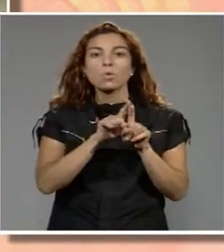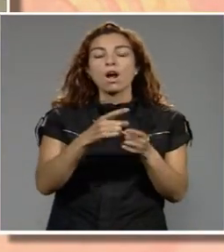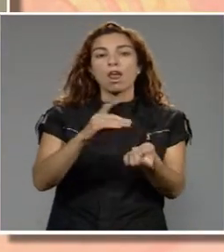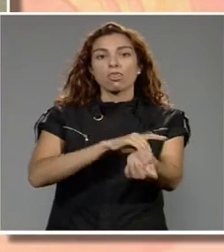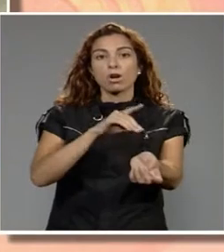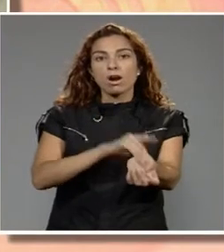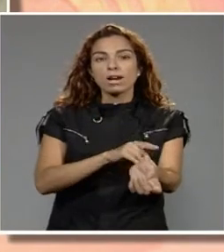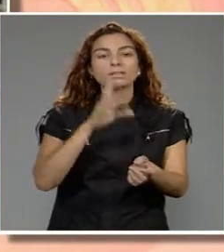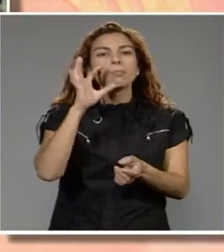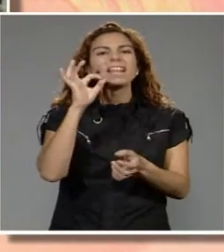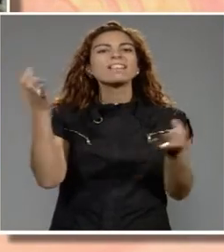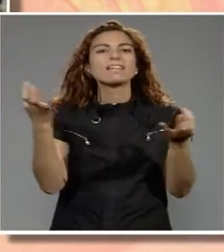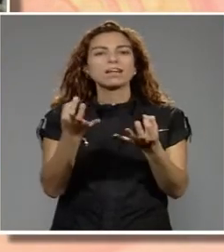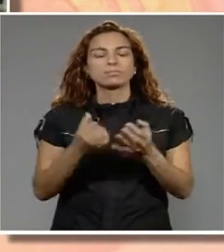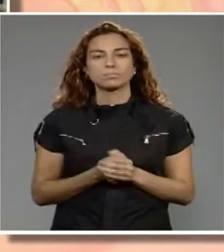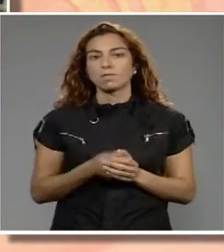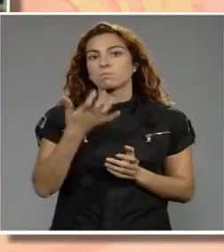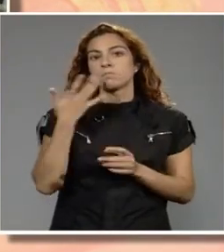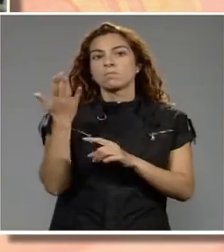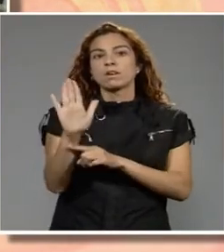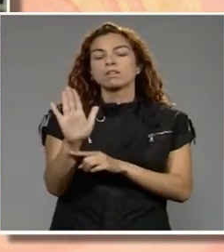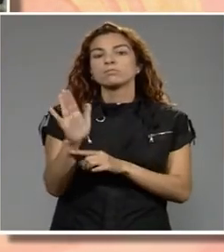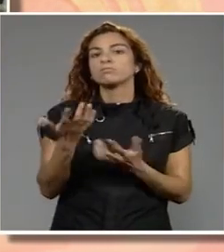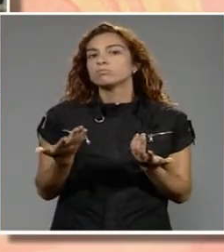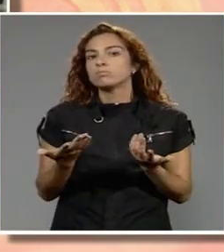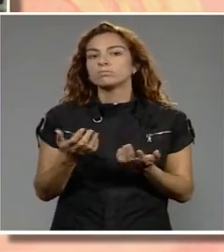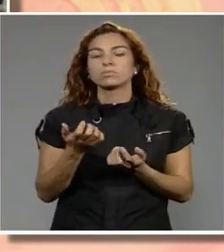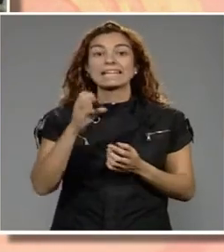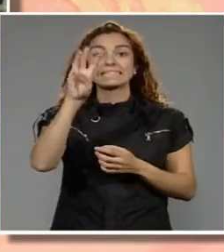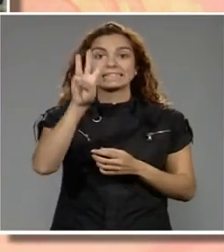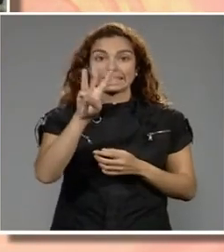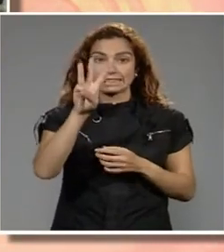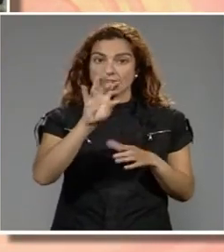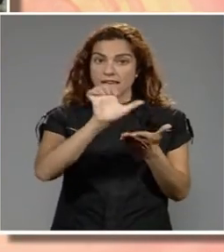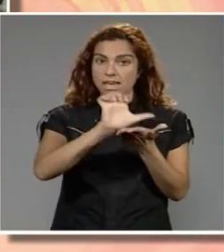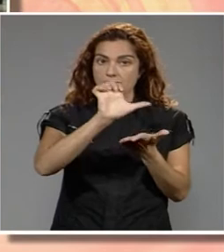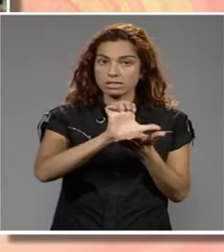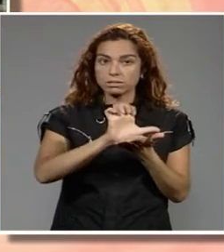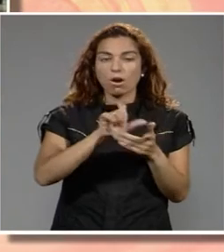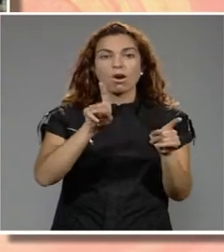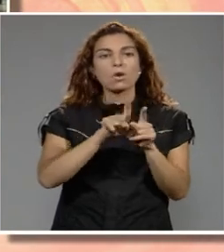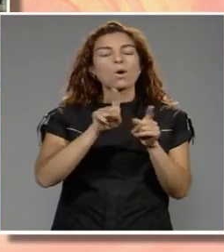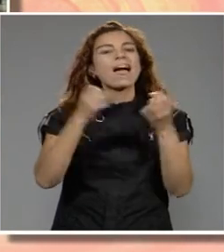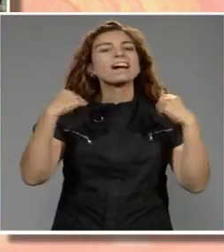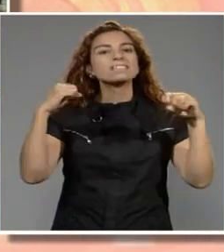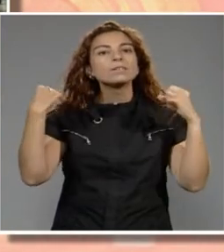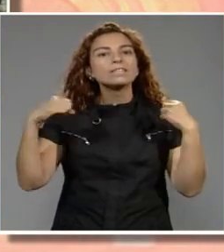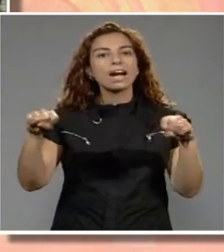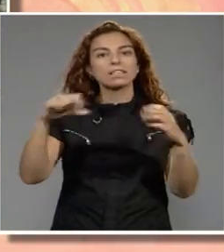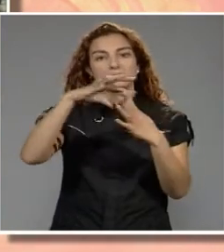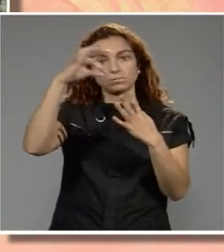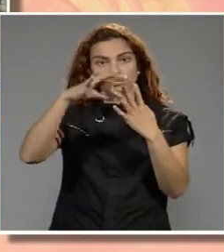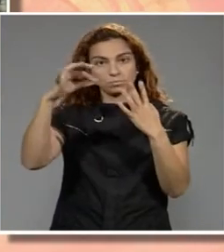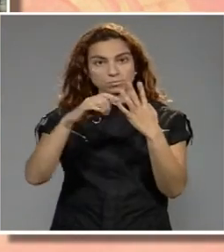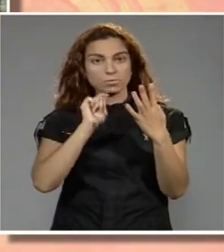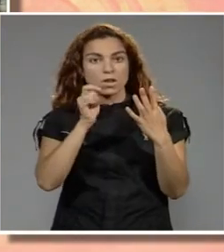drogues. Sempre plantegem situacions que siguin molt pròximes. Per exemple, que fem amb tercer d'ESOL és una activitat sobre el cànnabis que planteja